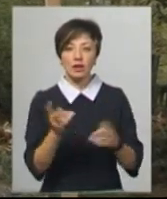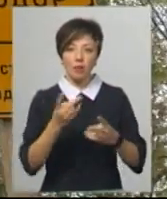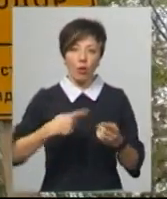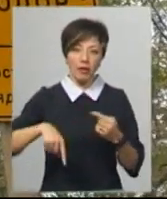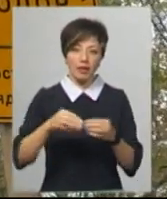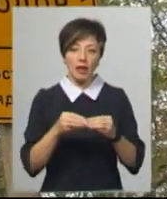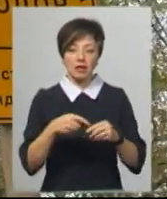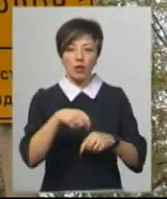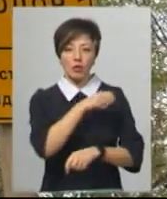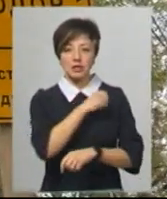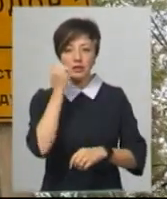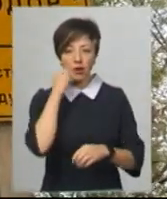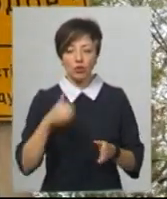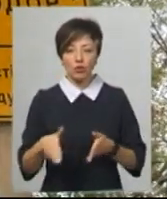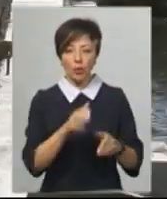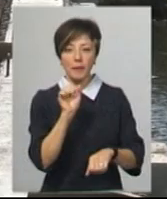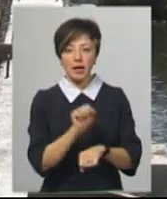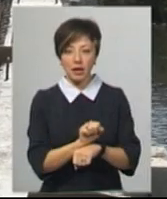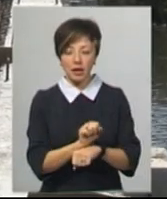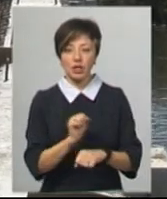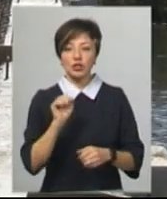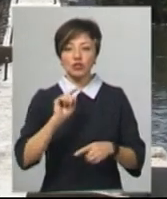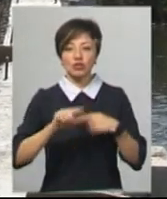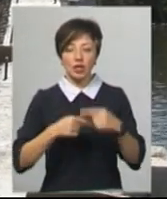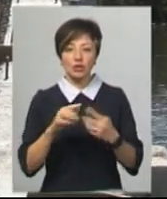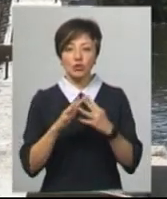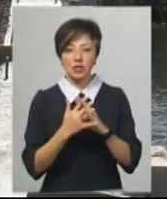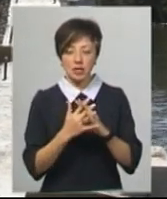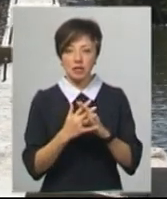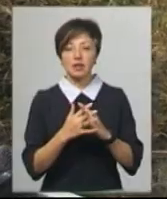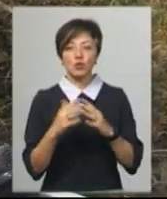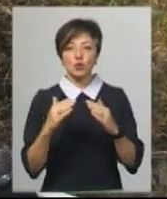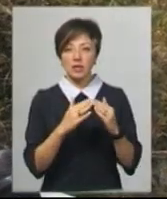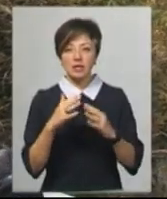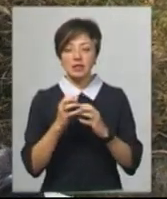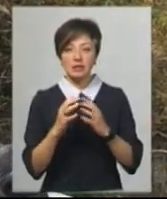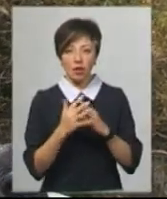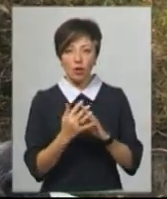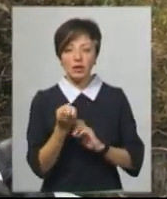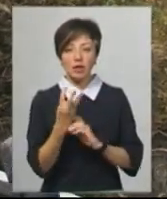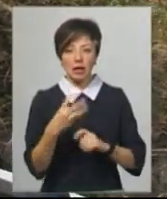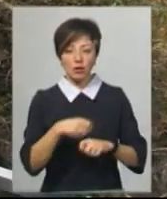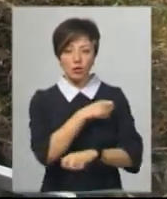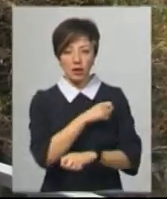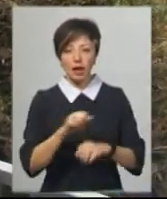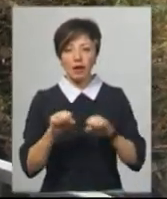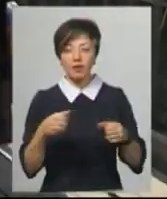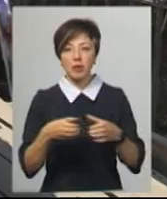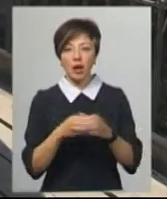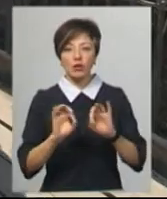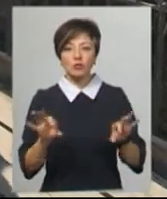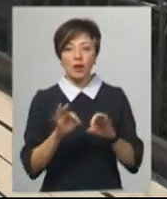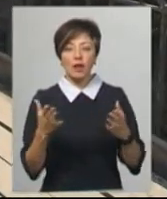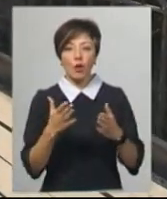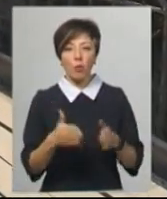10 кілометрів старою дорогу, яку перекрили. Та через сусіднє село Григорівку – 13. Керівник бригади Микола Микитюк розповів наразі, на якому